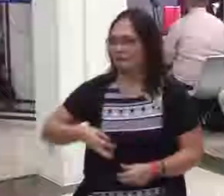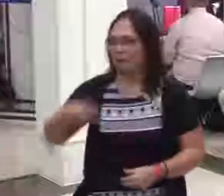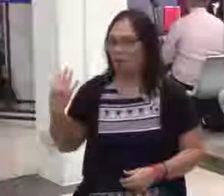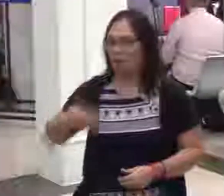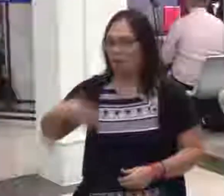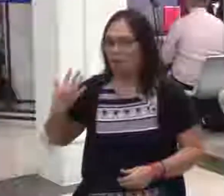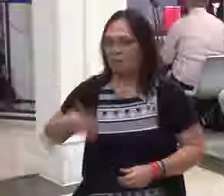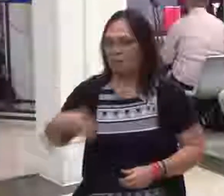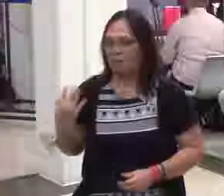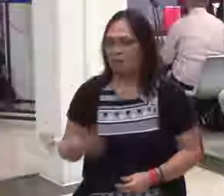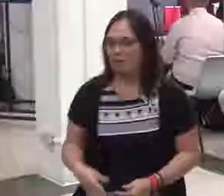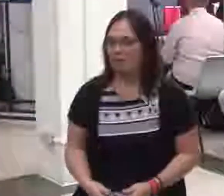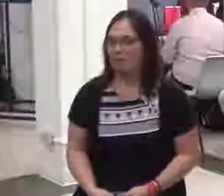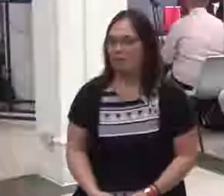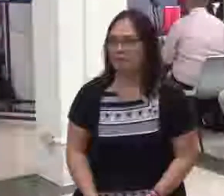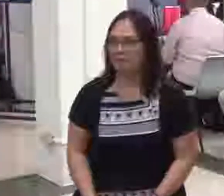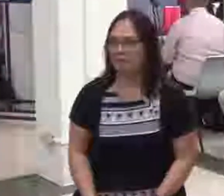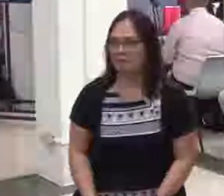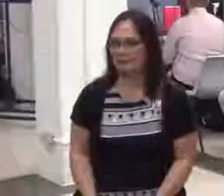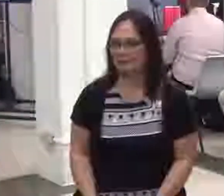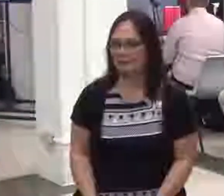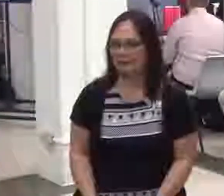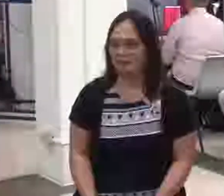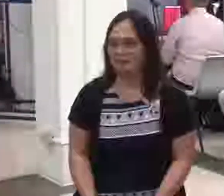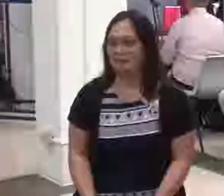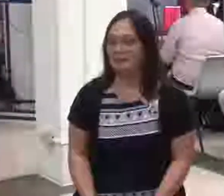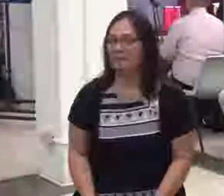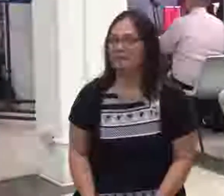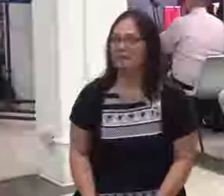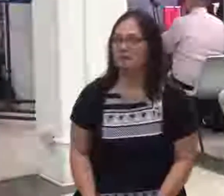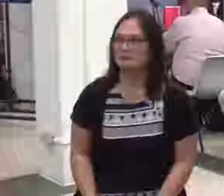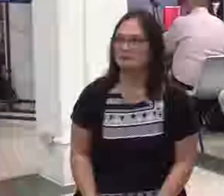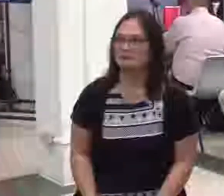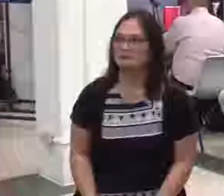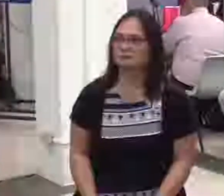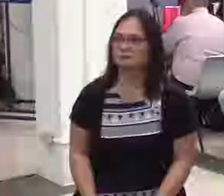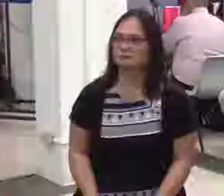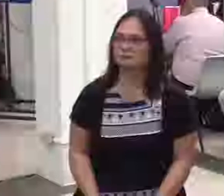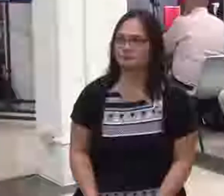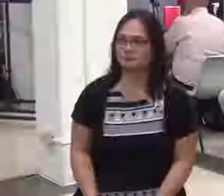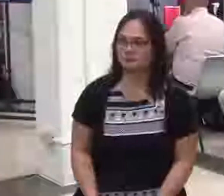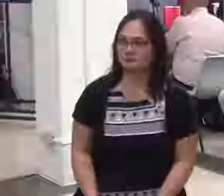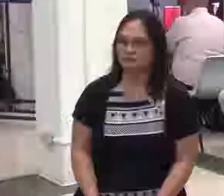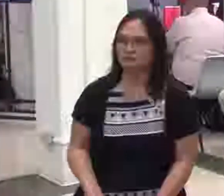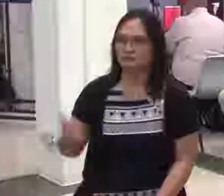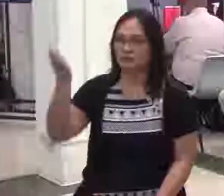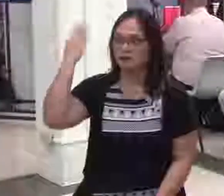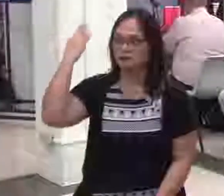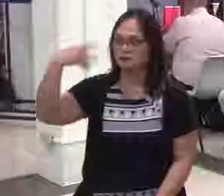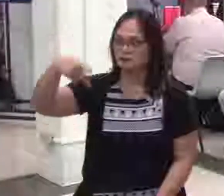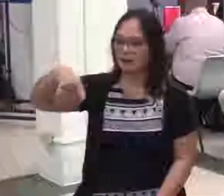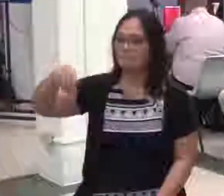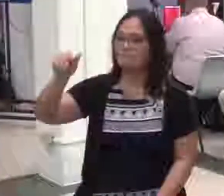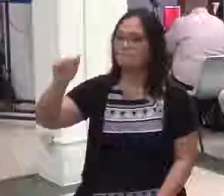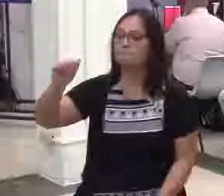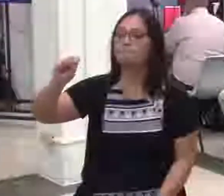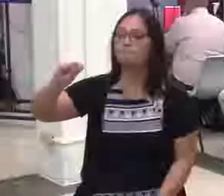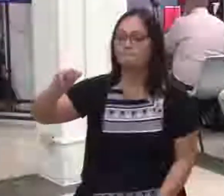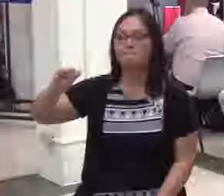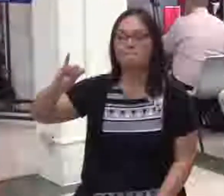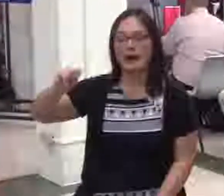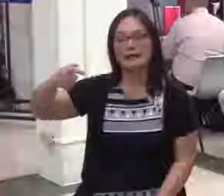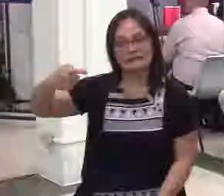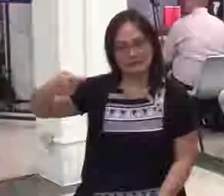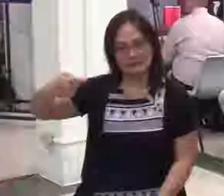eh doon sa likod ng Antel. Sa loob ng isang taon, nagsimula yung celebration office doon, at